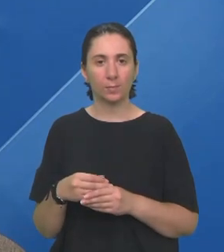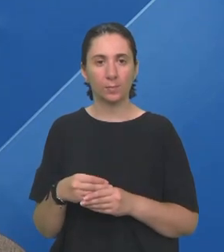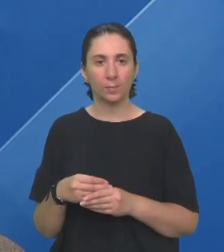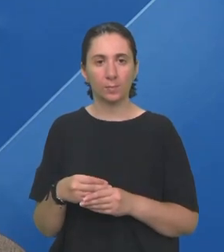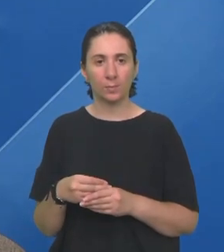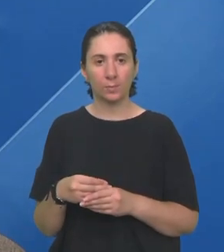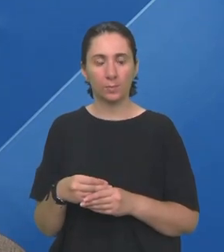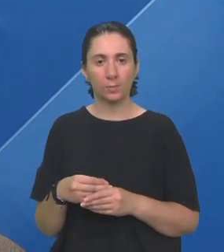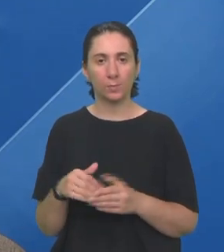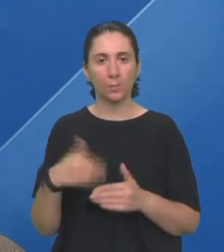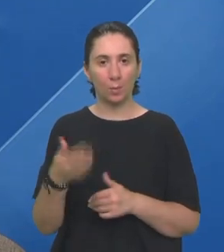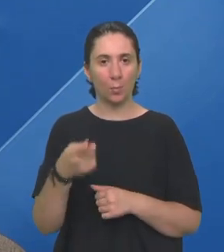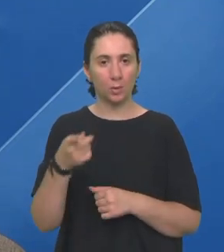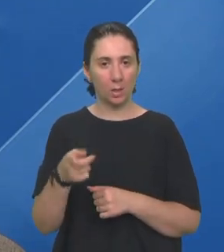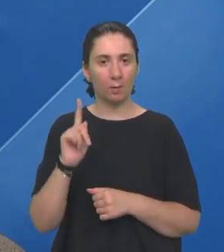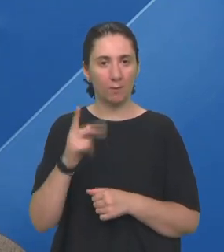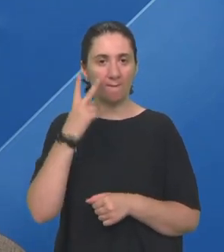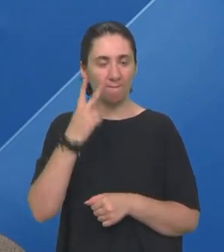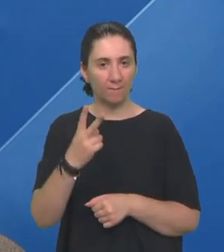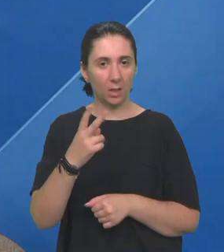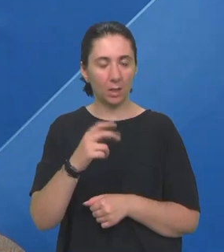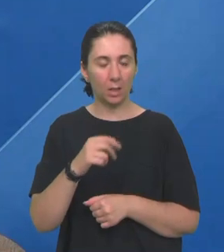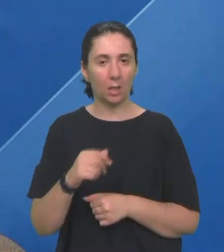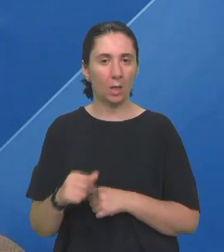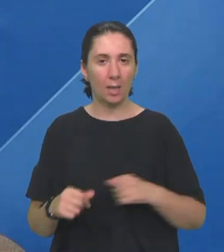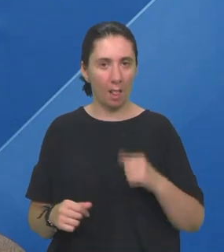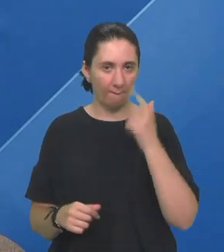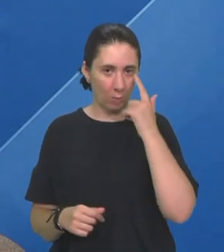je vidno ljevo oko